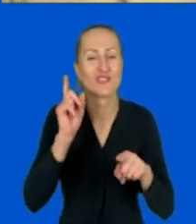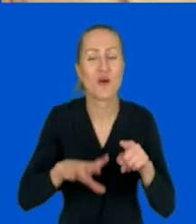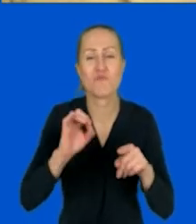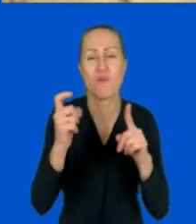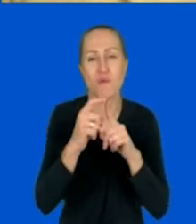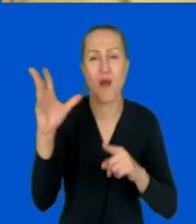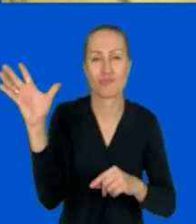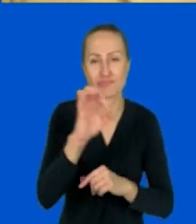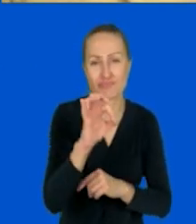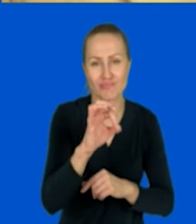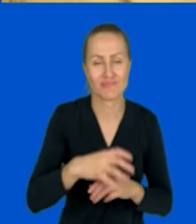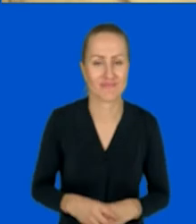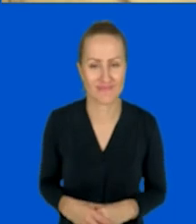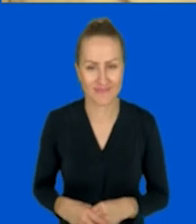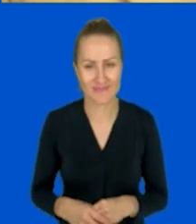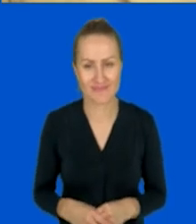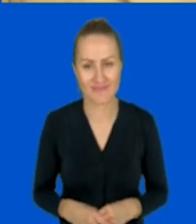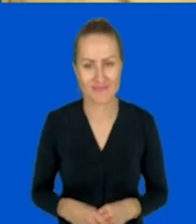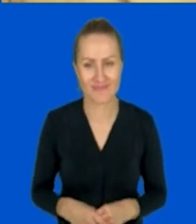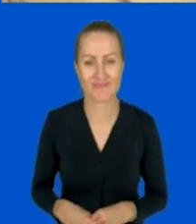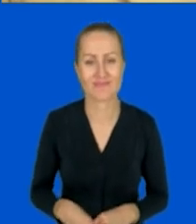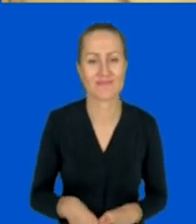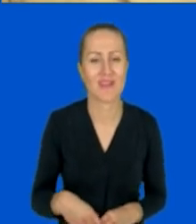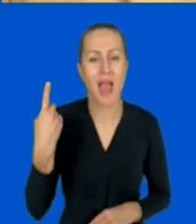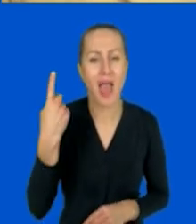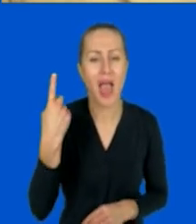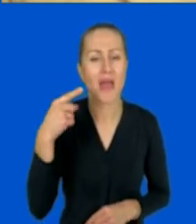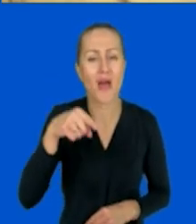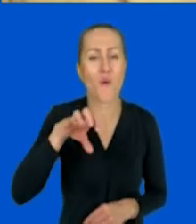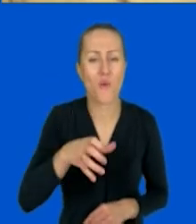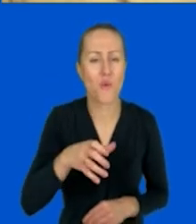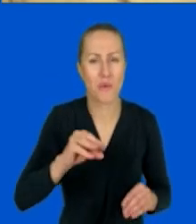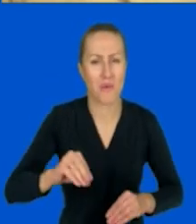punkty. Jedna drużyna nie wystartowała,